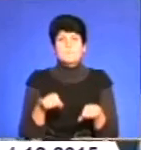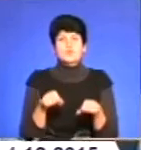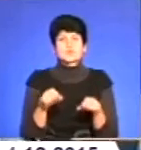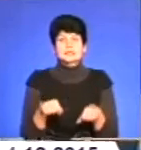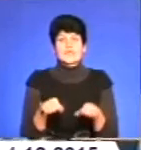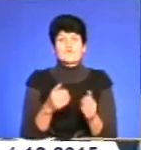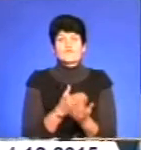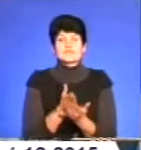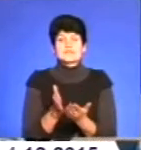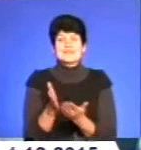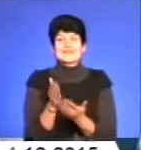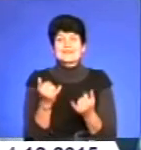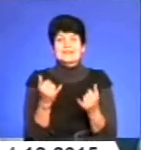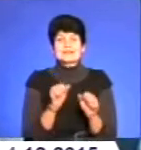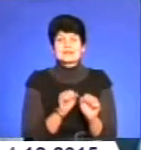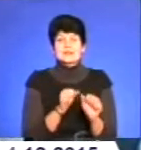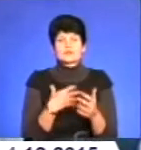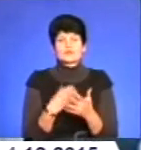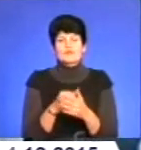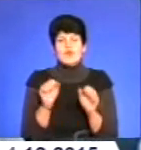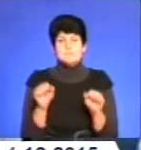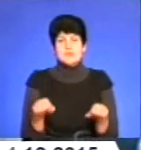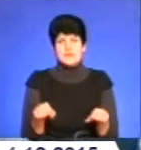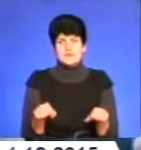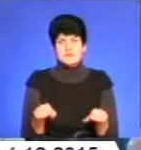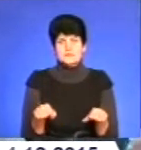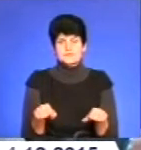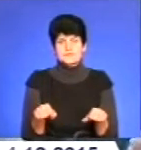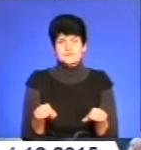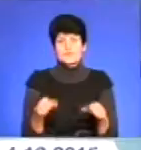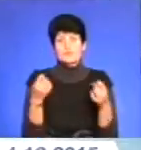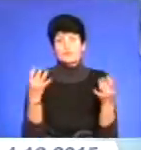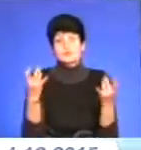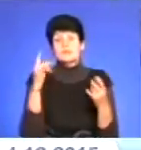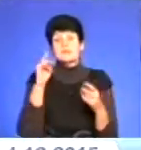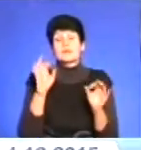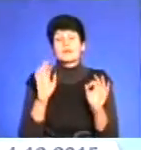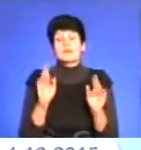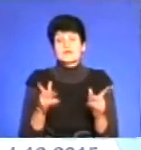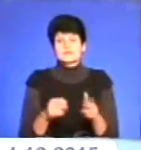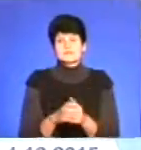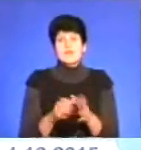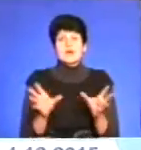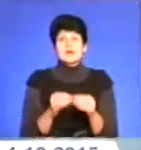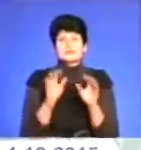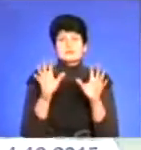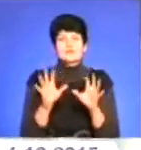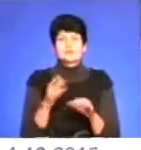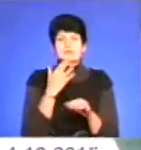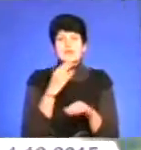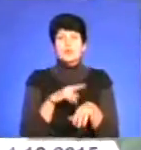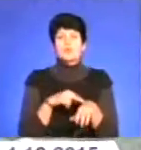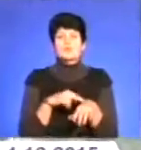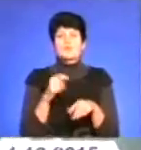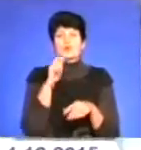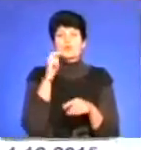скажімо, захисту своїх прав. Просто треба знати як. Разом із законом про національну поліцію в